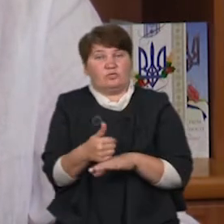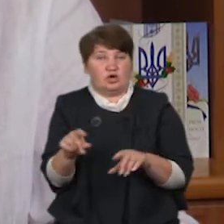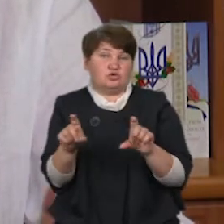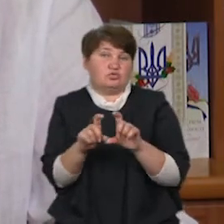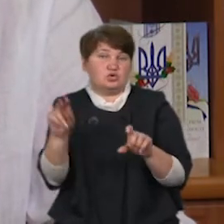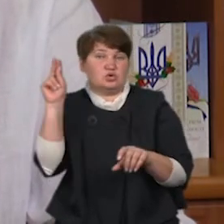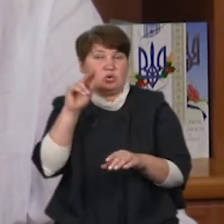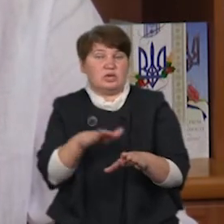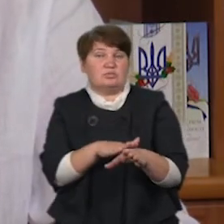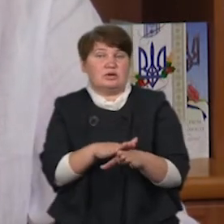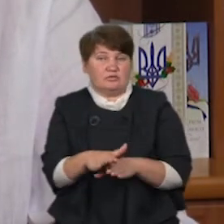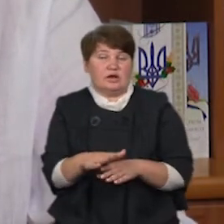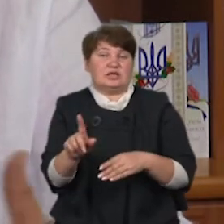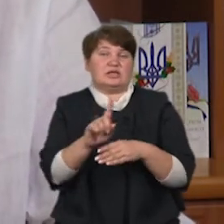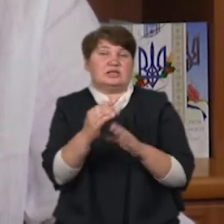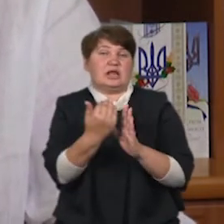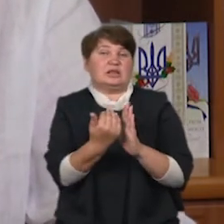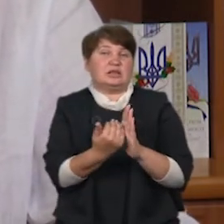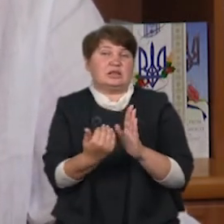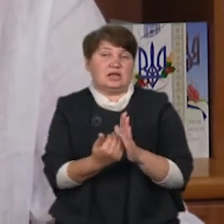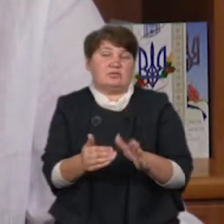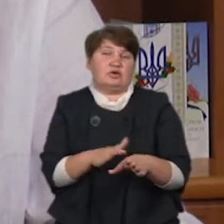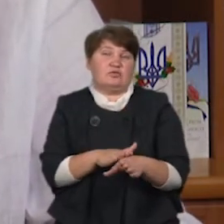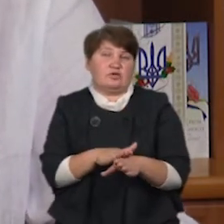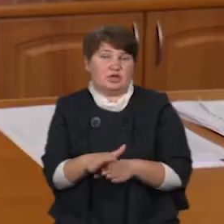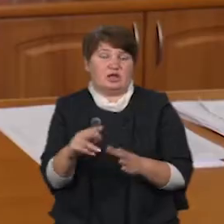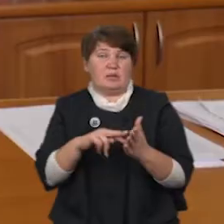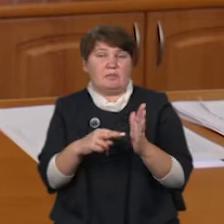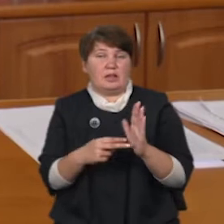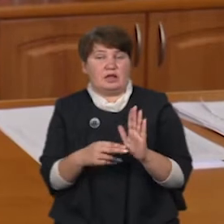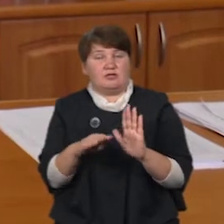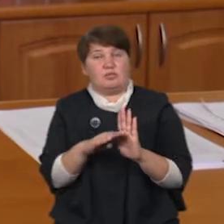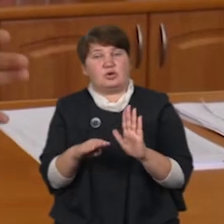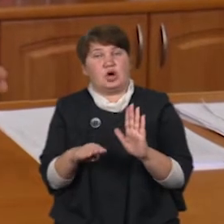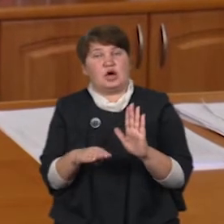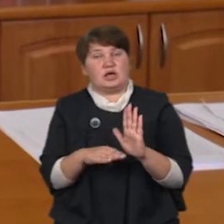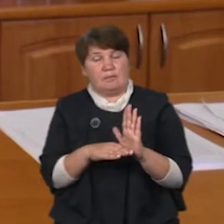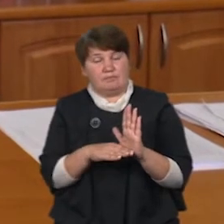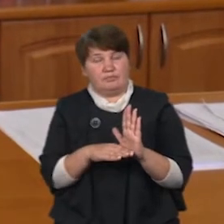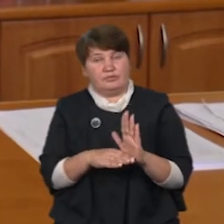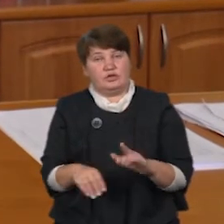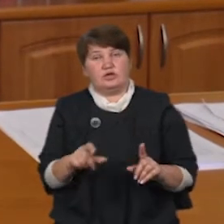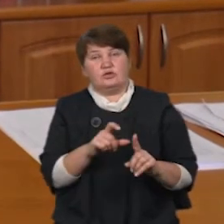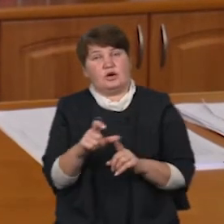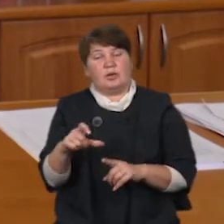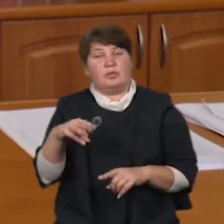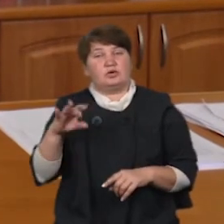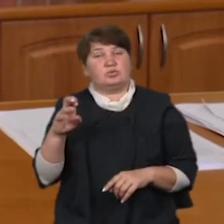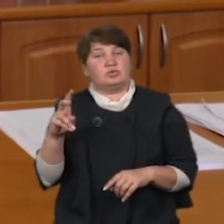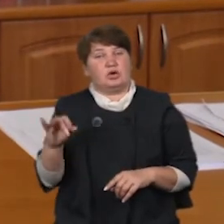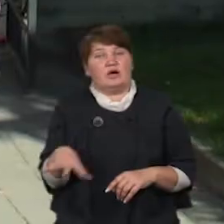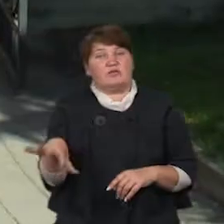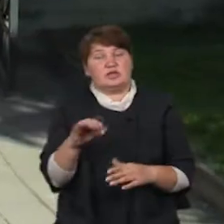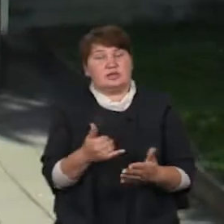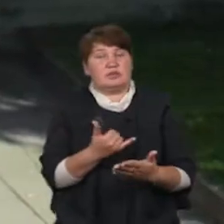з державними стандартами освіти, з виконанням навчальних планів і програм. За словами Ігоря Максимчука, усі заклади освіти забезпочені